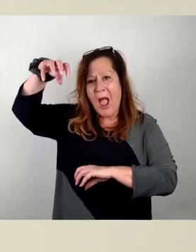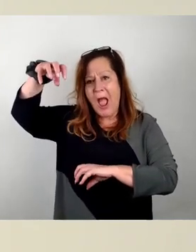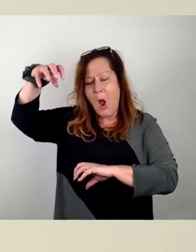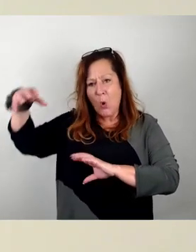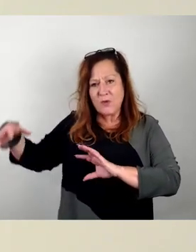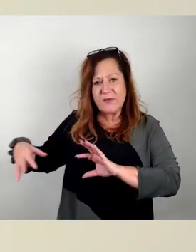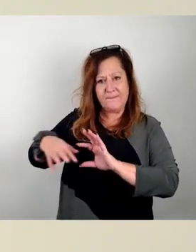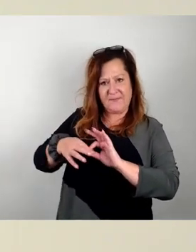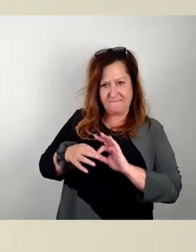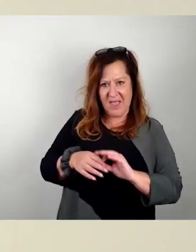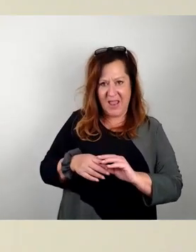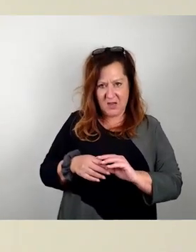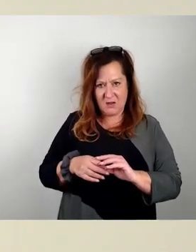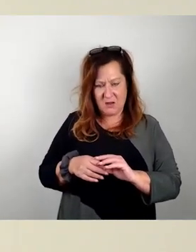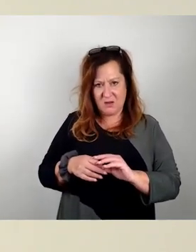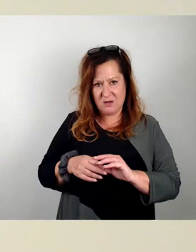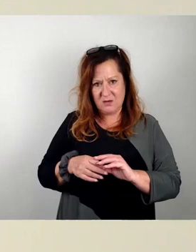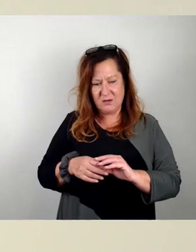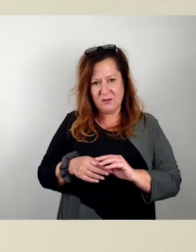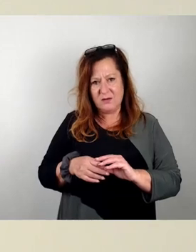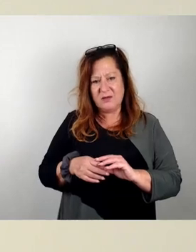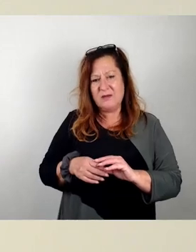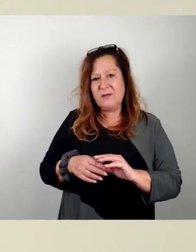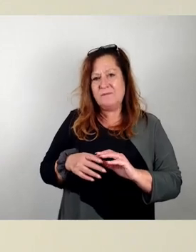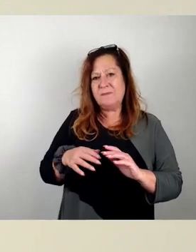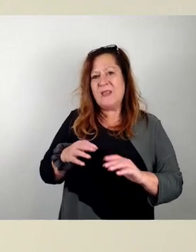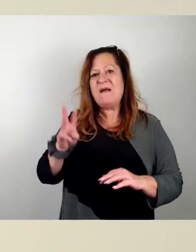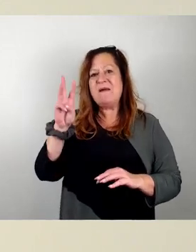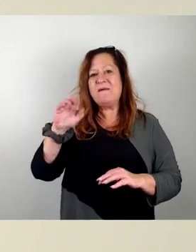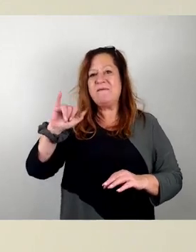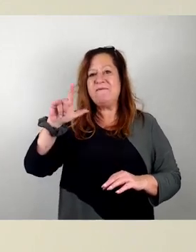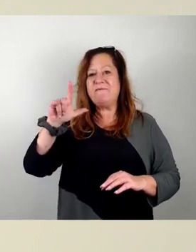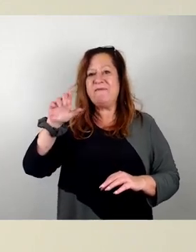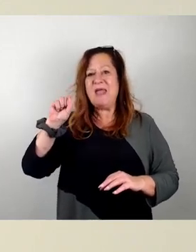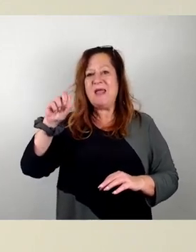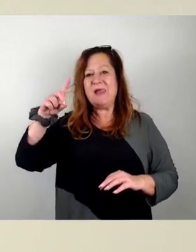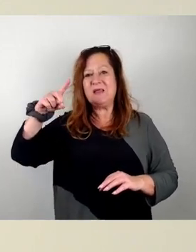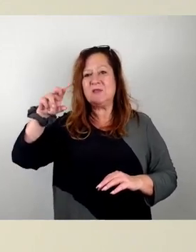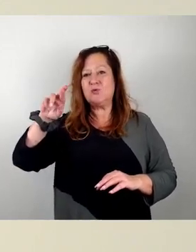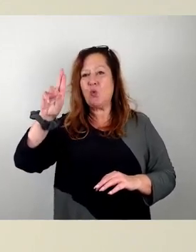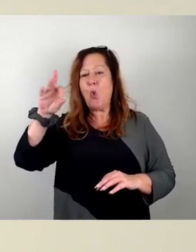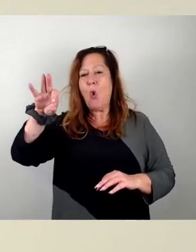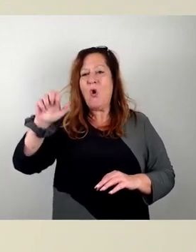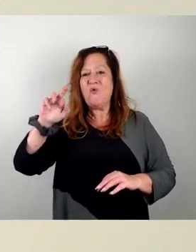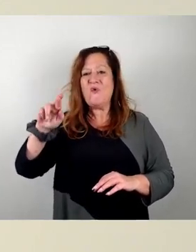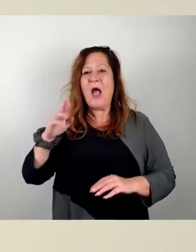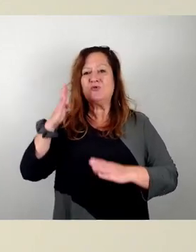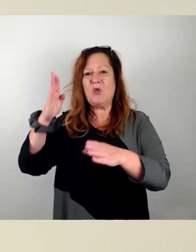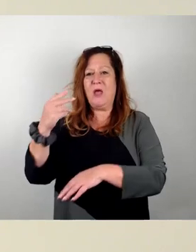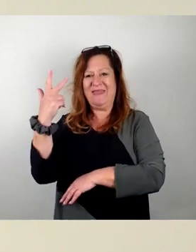jetzt hier in der Richtung sehen könnte, Wilsthofer Straße 3 erinnern. Das ist über 22 Meter,